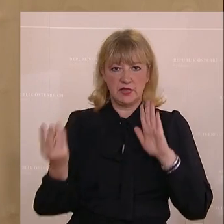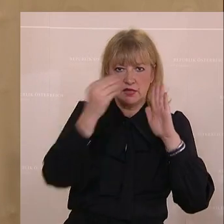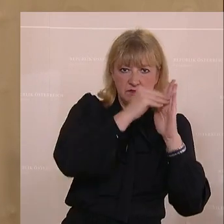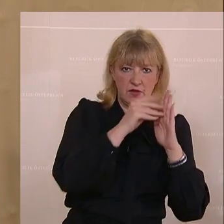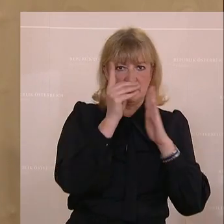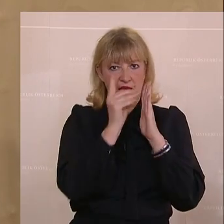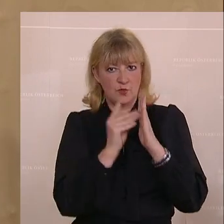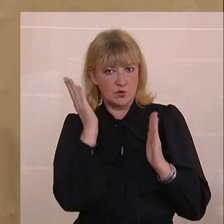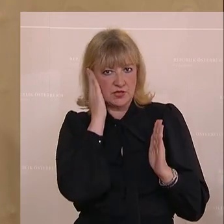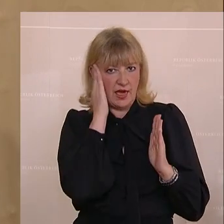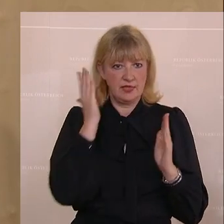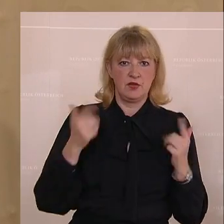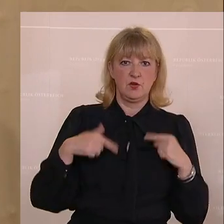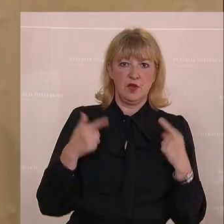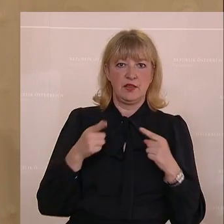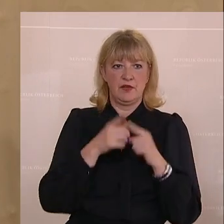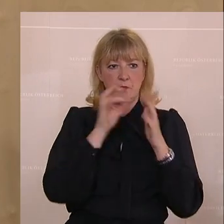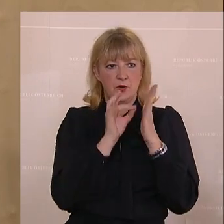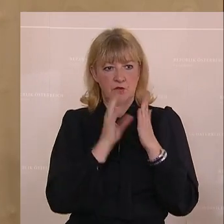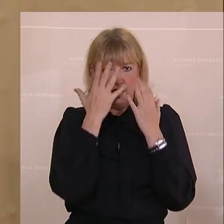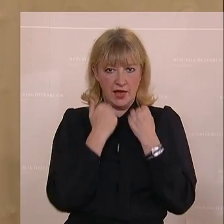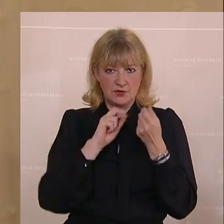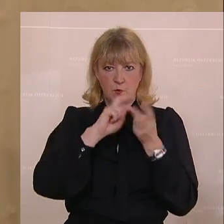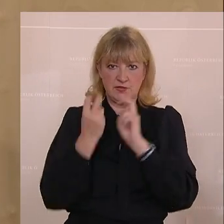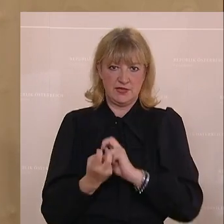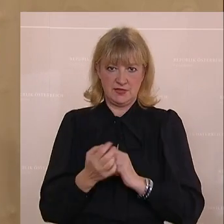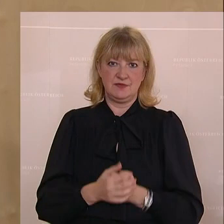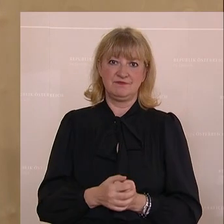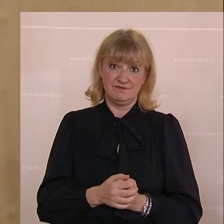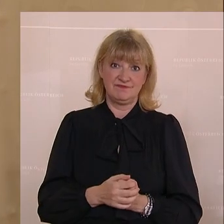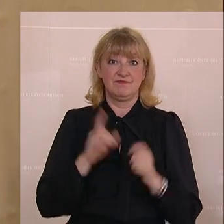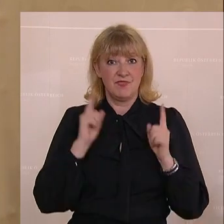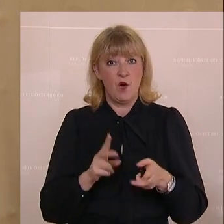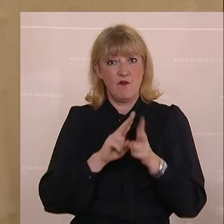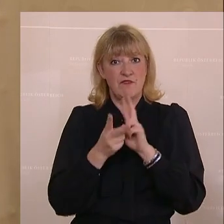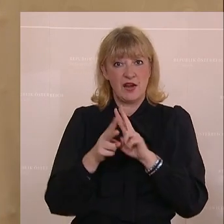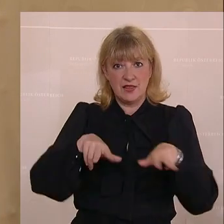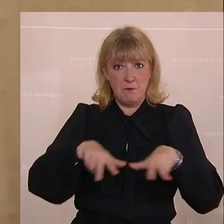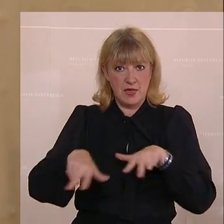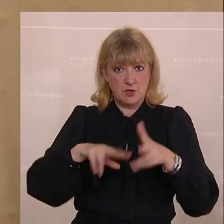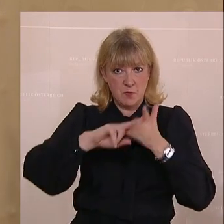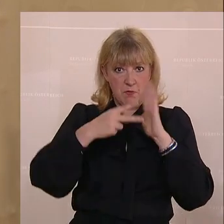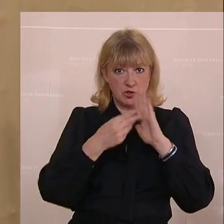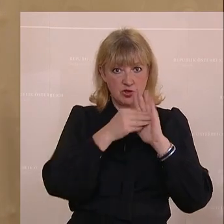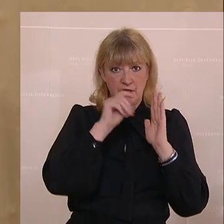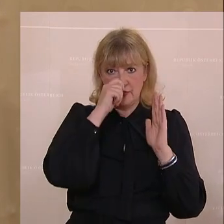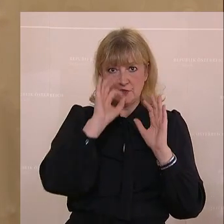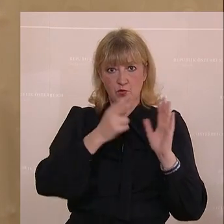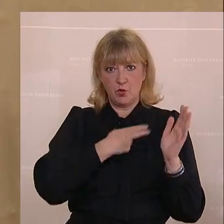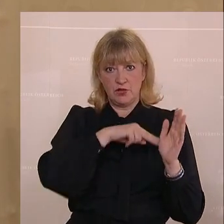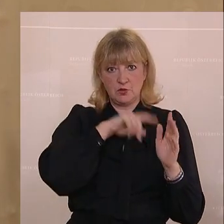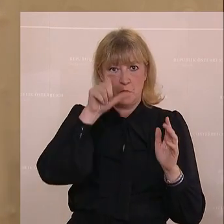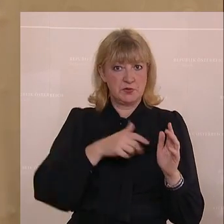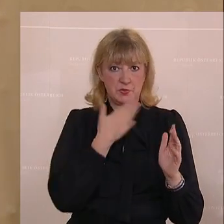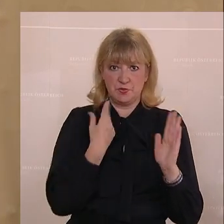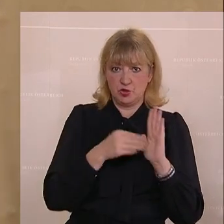Diagnosen kennen und damit diese Kriterien ernsthaft umsetzen. Auch im Variantenmanagementplan stehen Tests für Risikopatienten